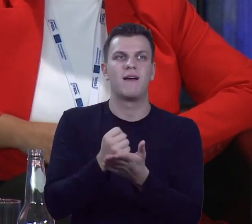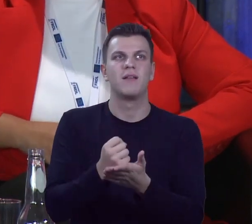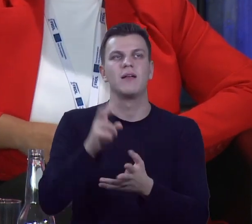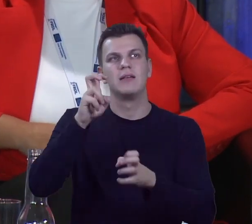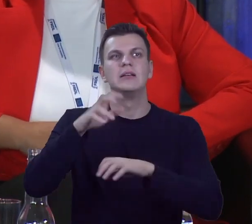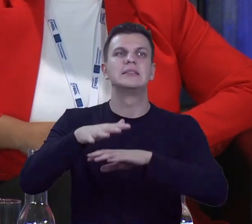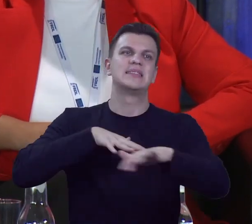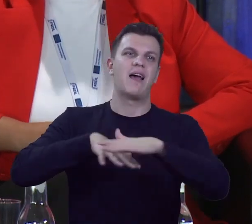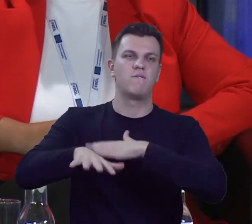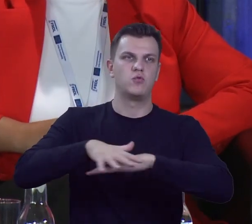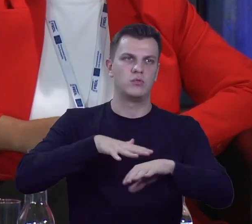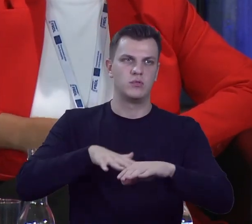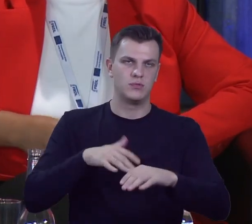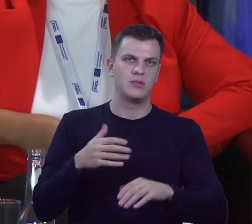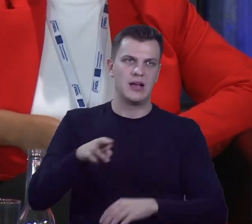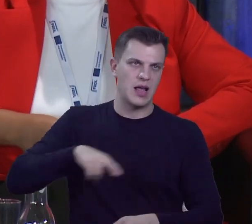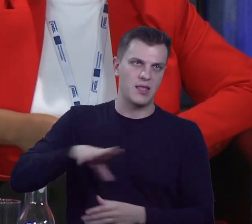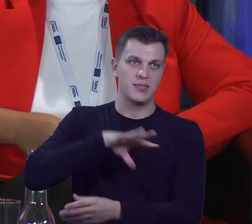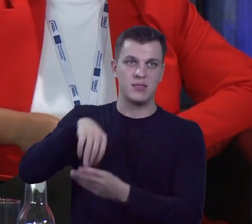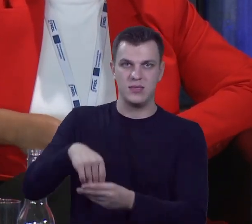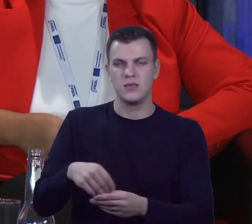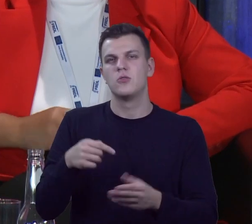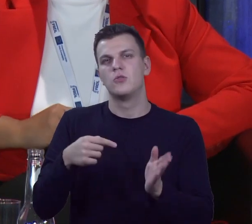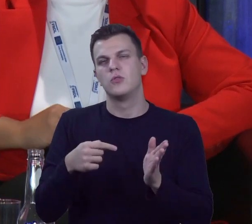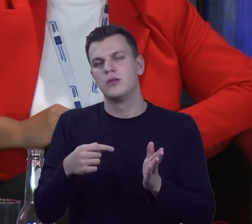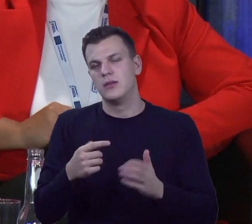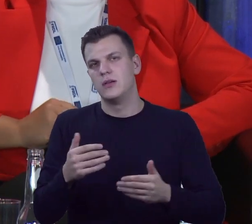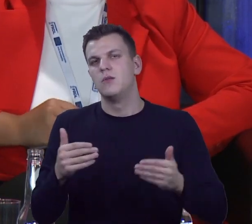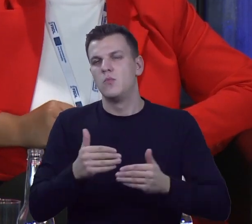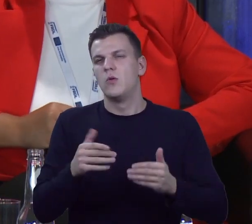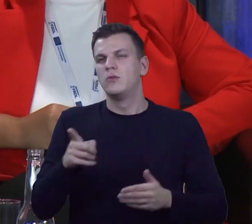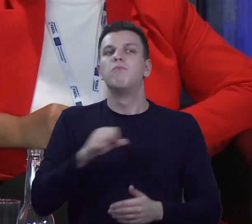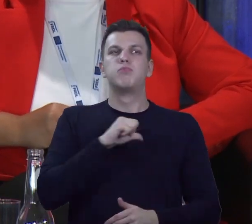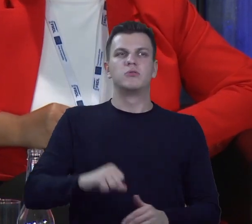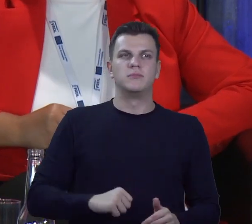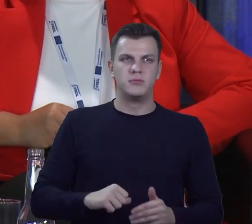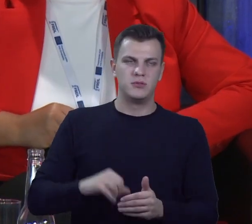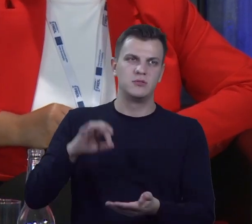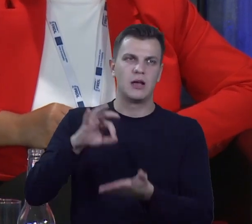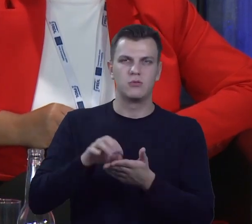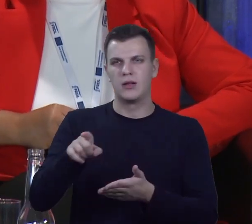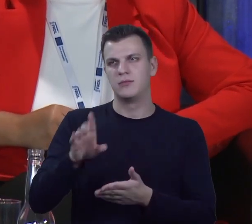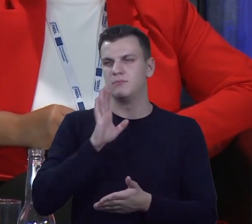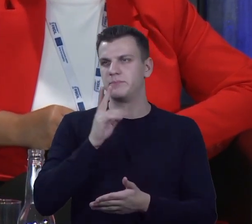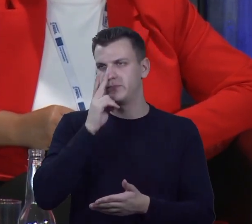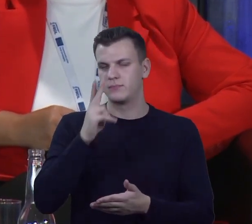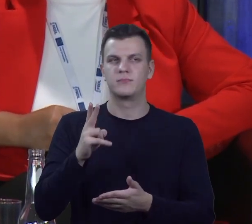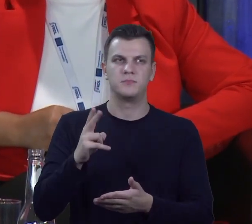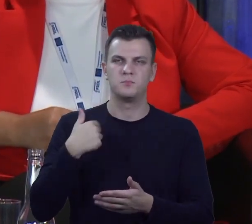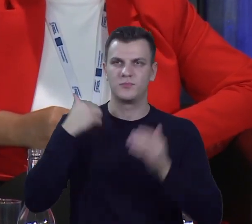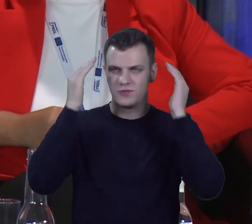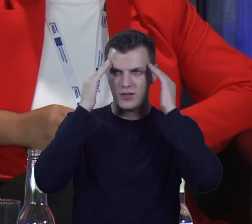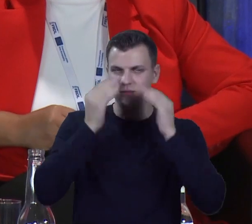radnym. Bo to, co powiedział... teraz, jak gdyby pan burmistrz mi to, jak gdyby też uświadomił, bo rzeczywiście